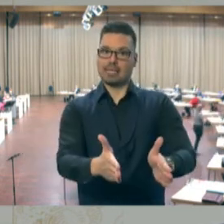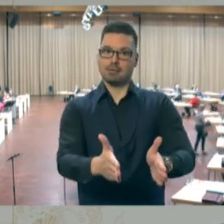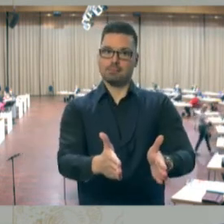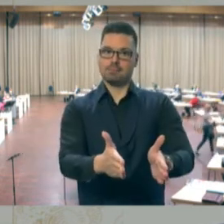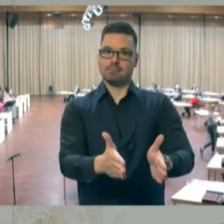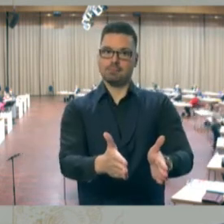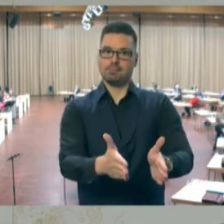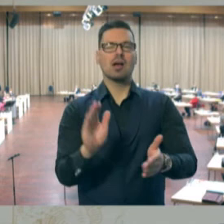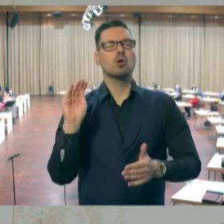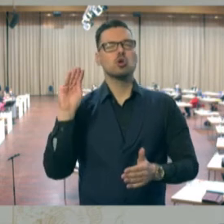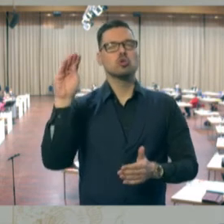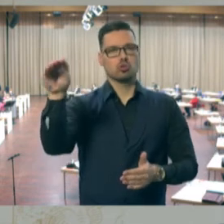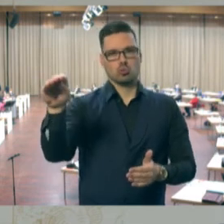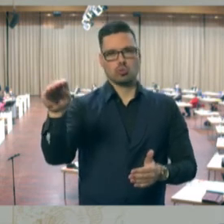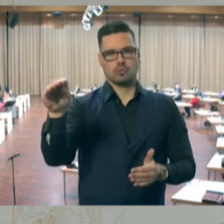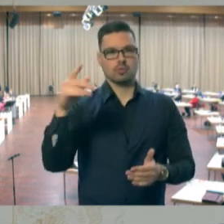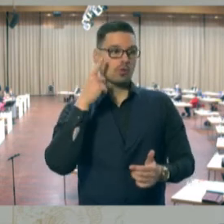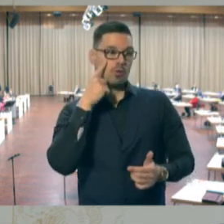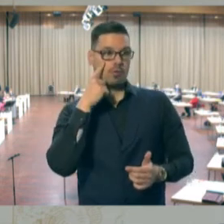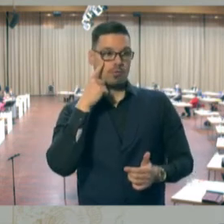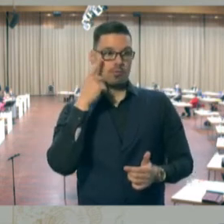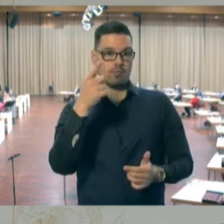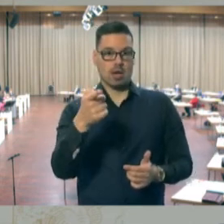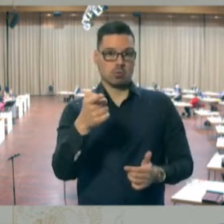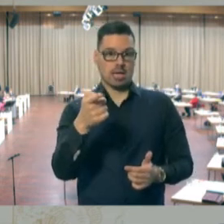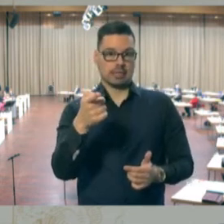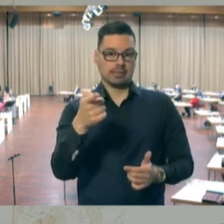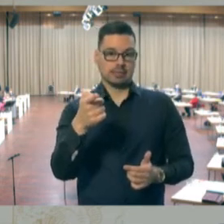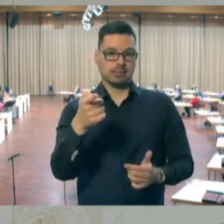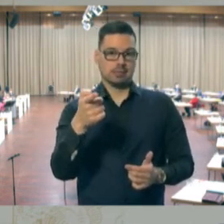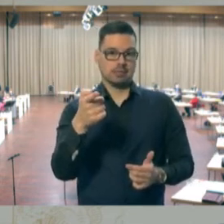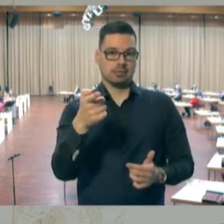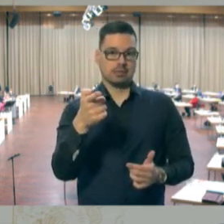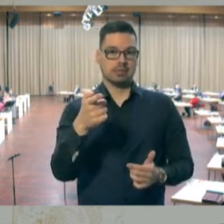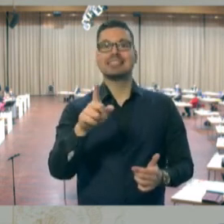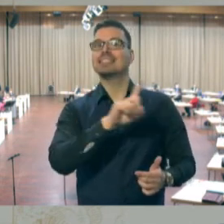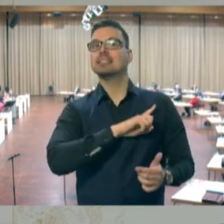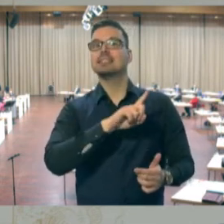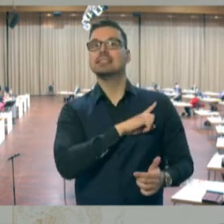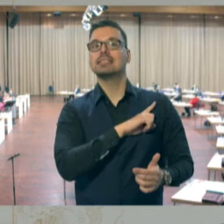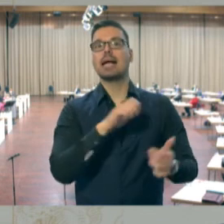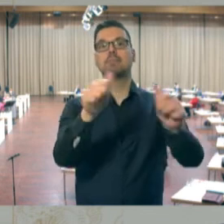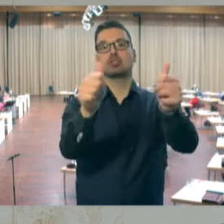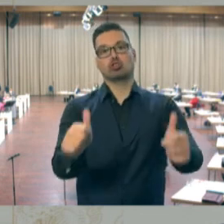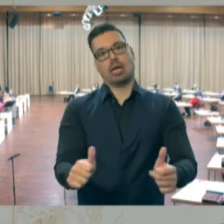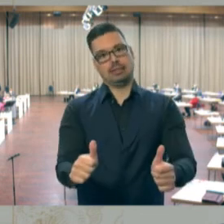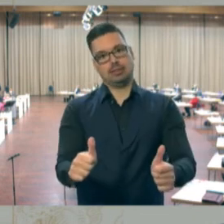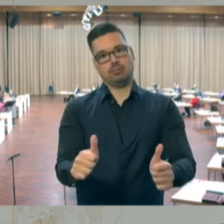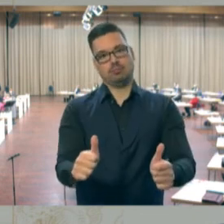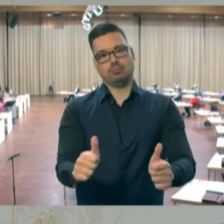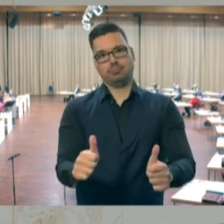die Zukunft vorauszusagen, ist sie selbst zu gestalten.